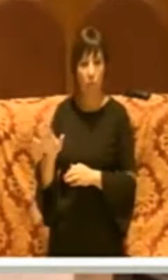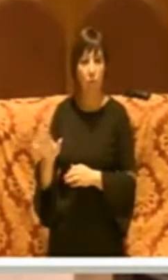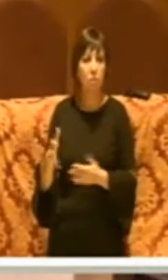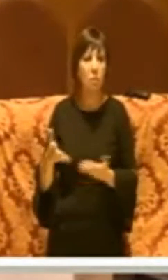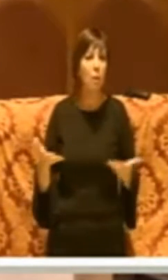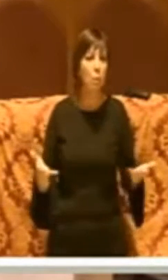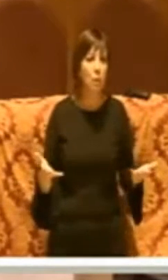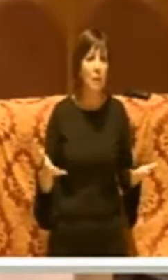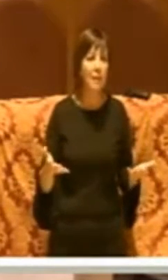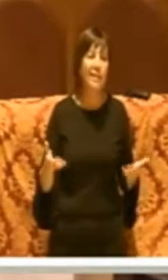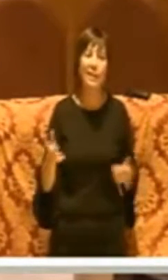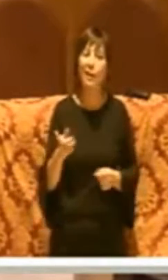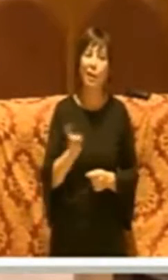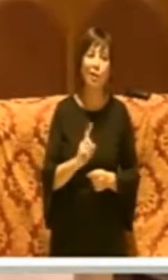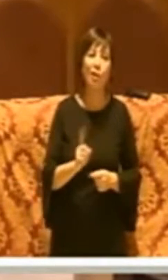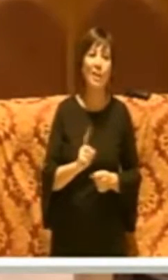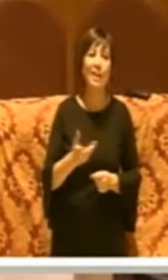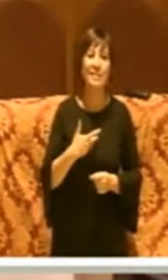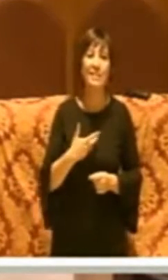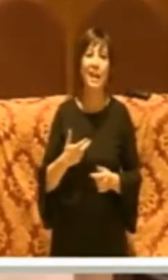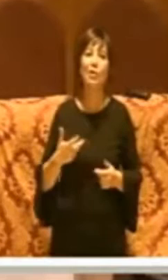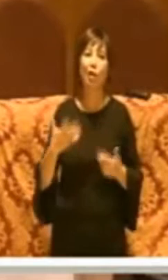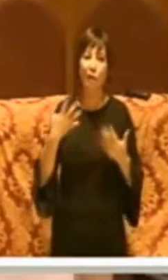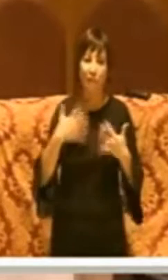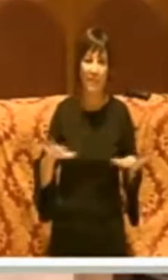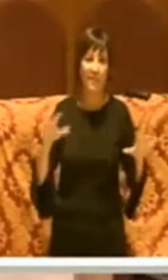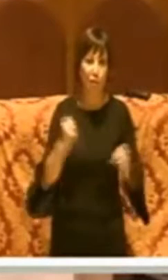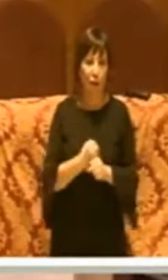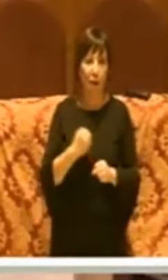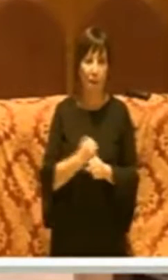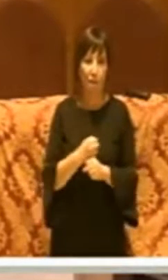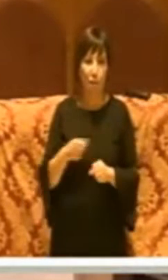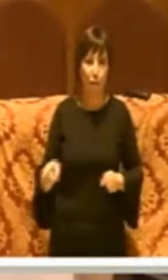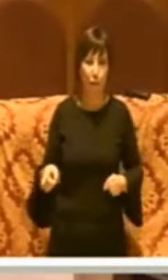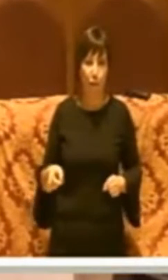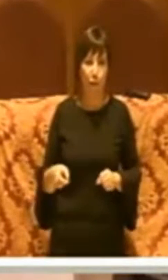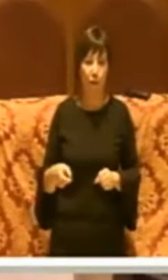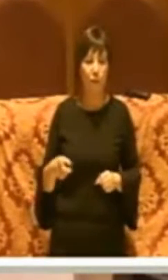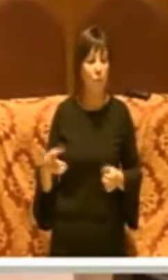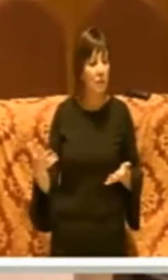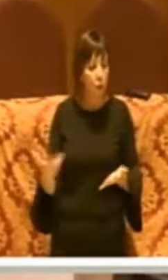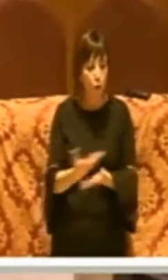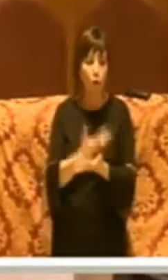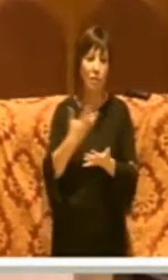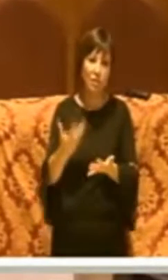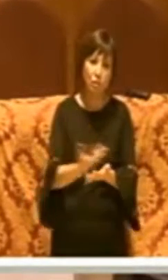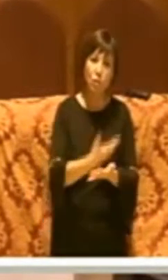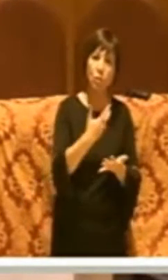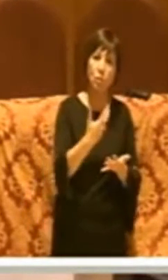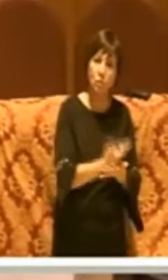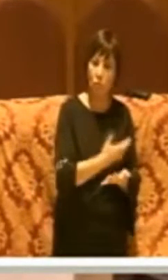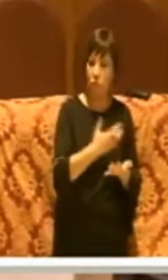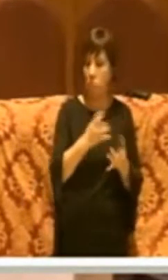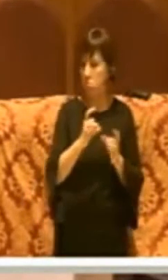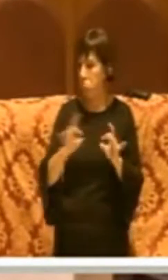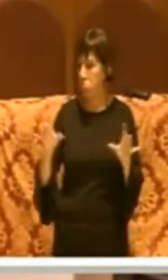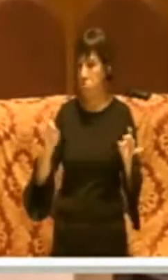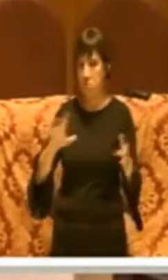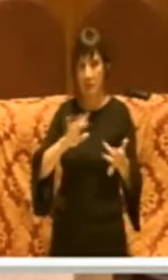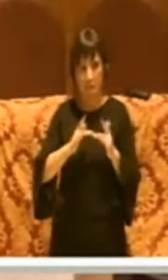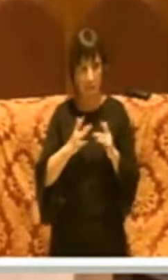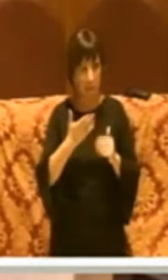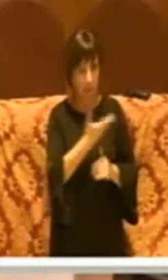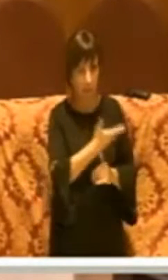quindi non era stato portato a termine. Chiaramente queste sono tutte notizie che voi ritrovate su internet.